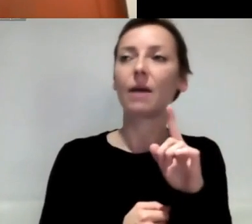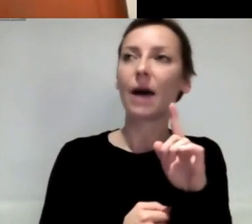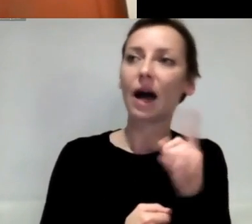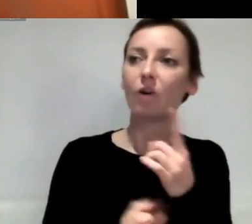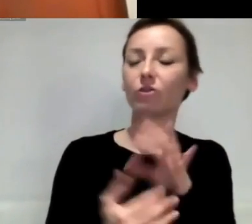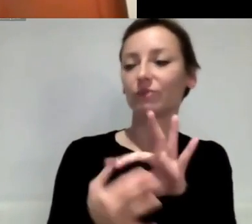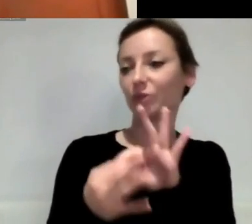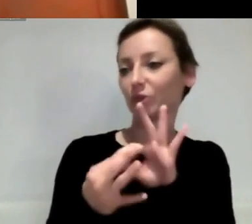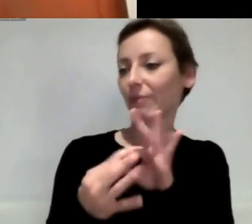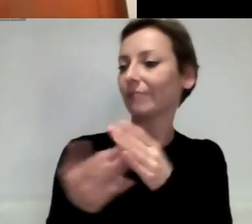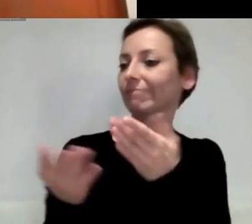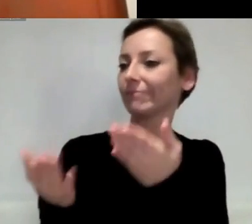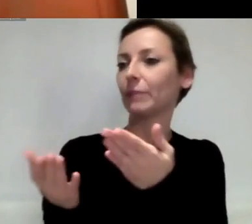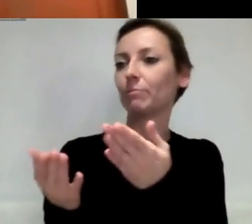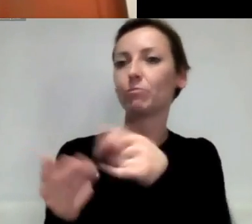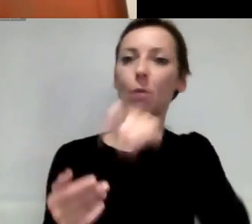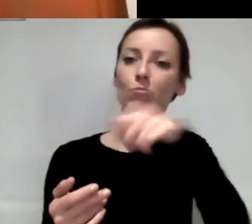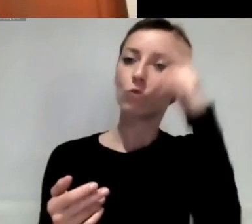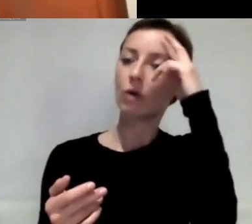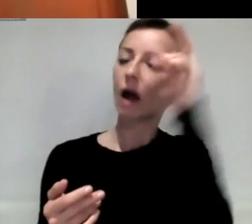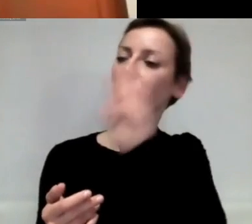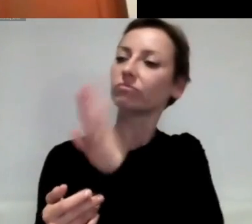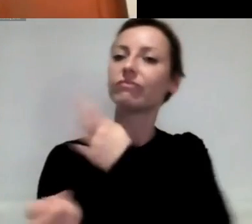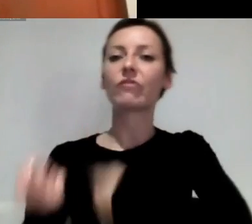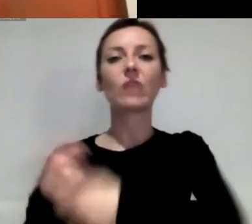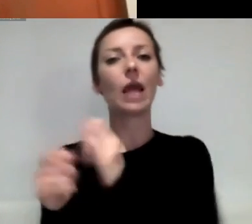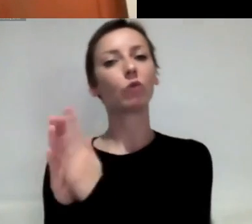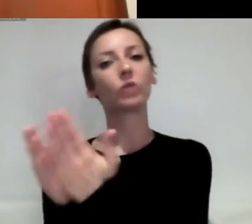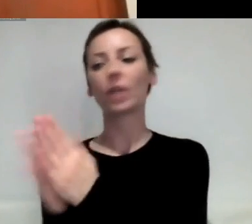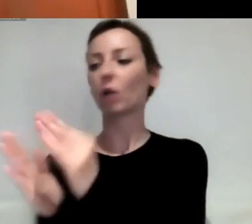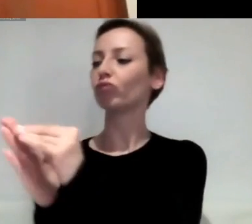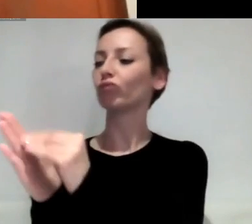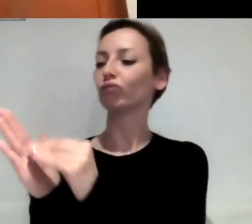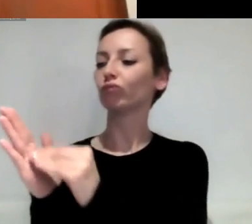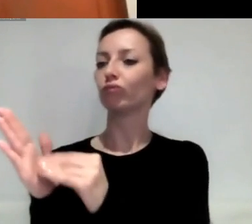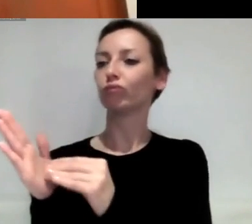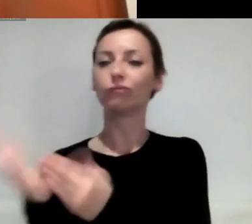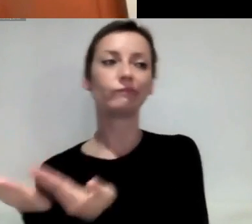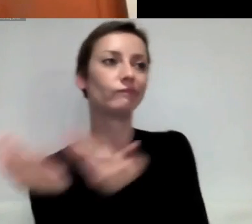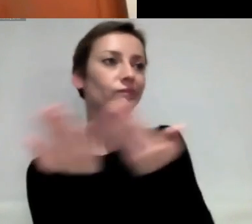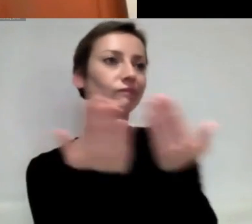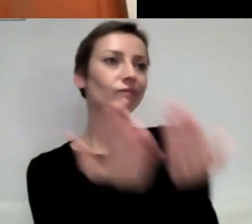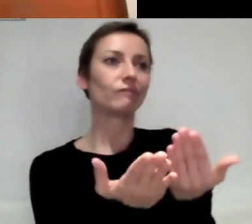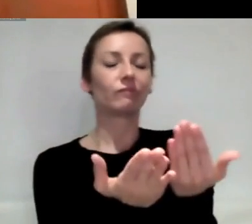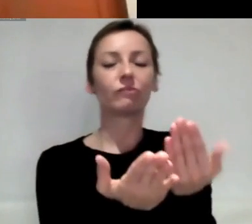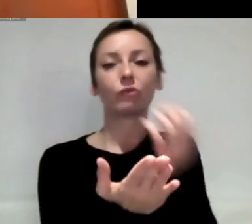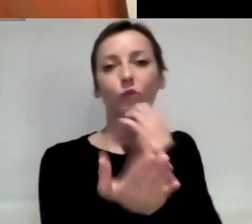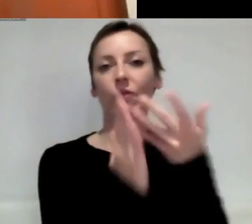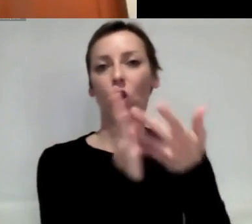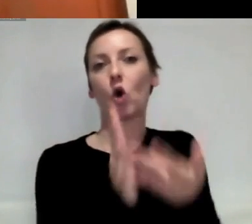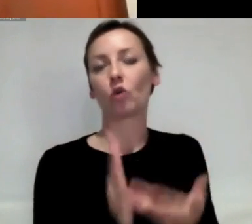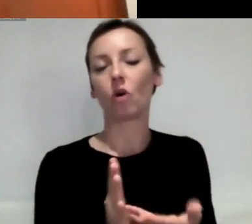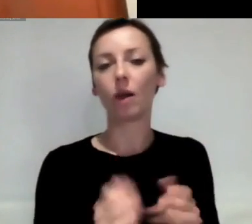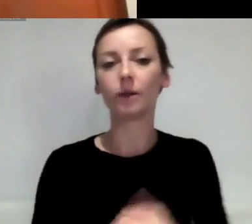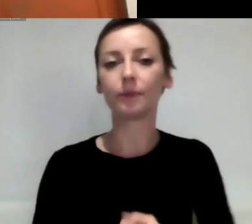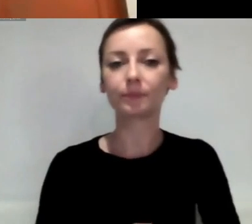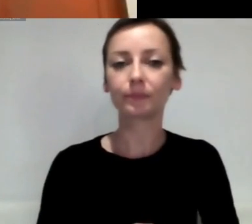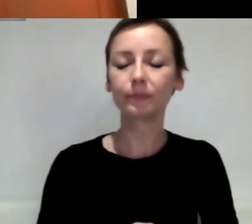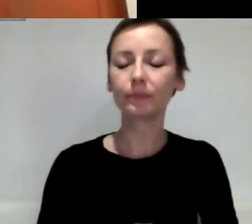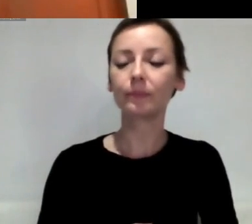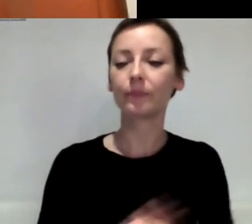Handlungskatalog eines BürgerInnenrats dann macht. Ich möchte nochmal auf die Frage eingehen, wo ich gesehen habe, das haben auch einige